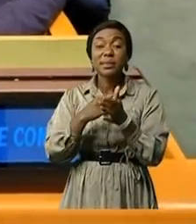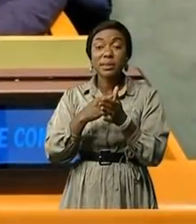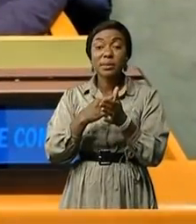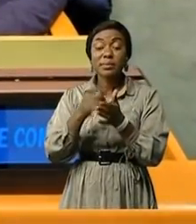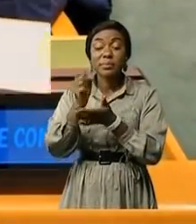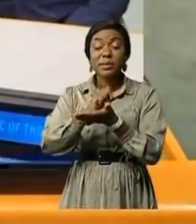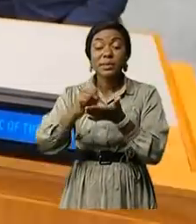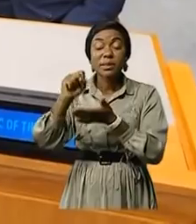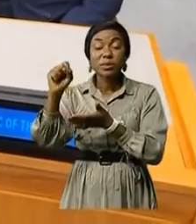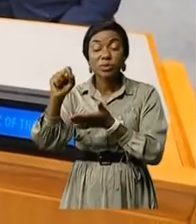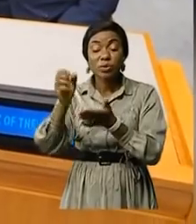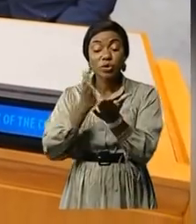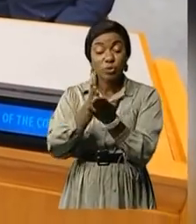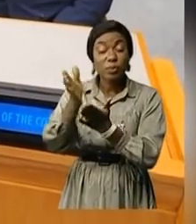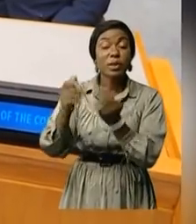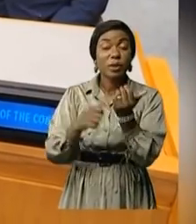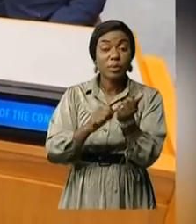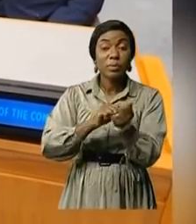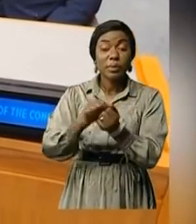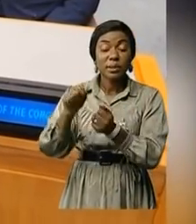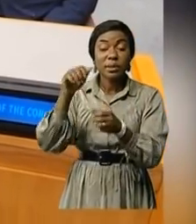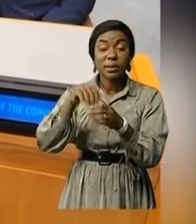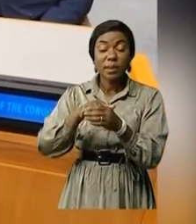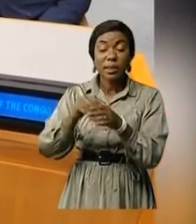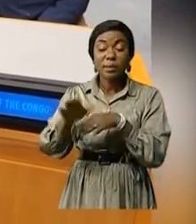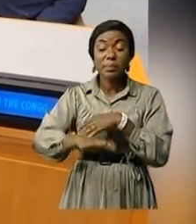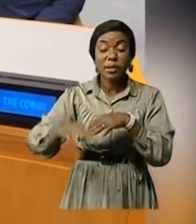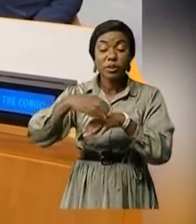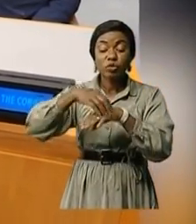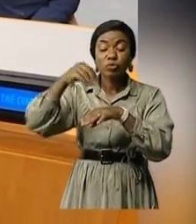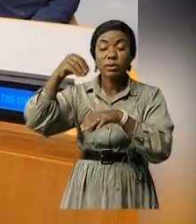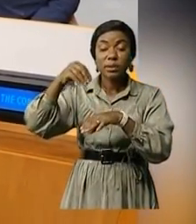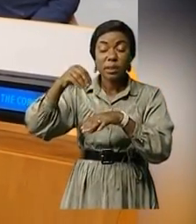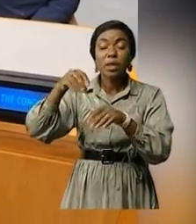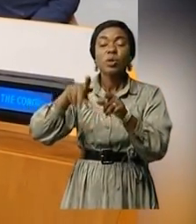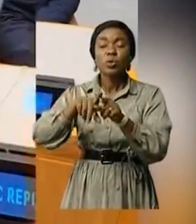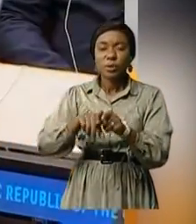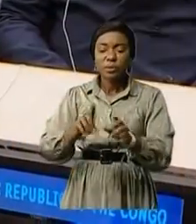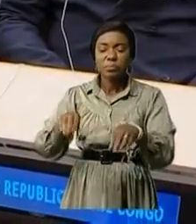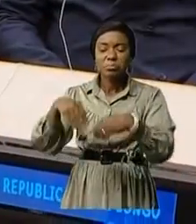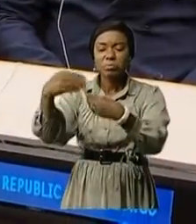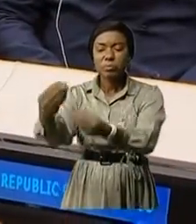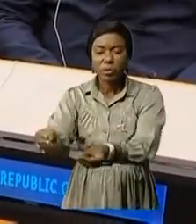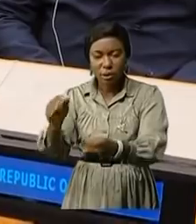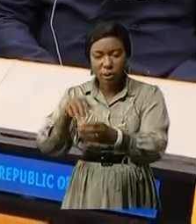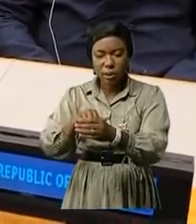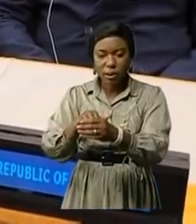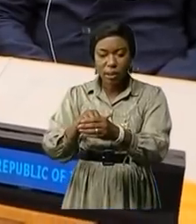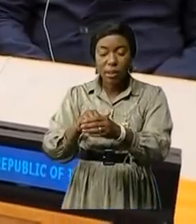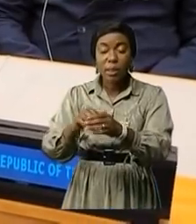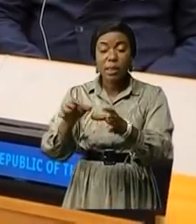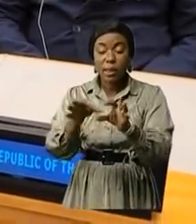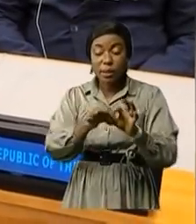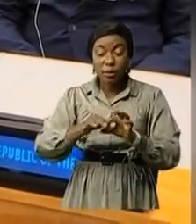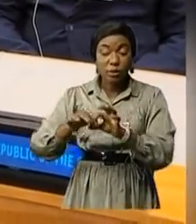tenu à Genève en Suisse. Les pays de Félix-Antoine Tshisekedi-Chulombo viennent d'obtenir auprès des Nations Unies par l'étruchement